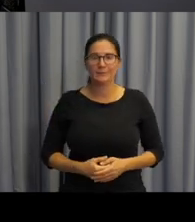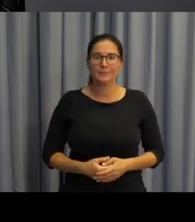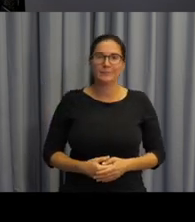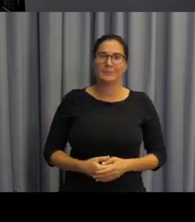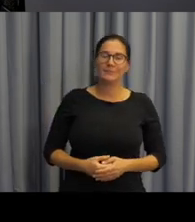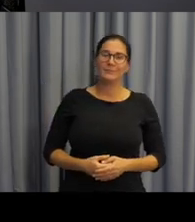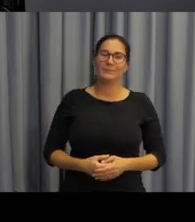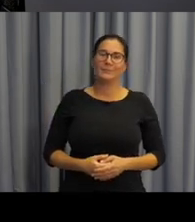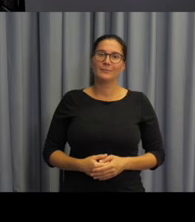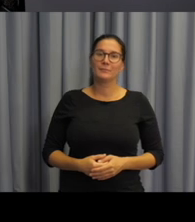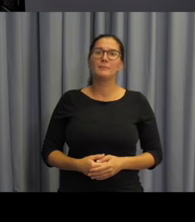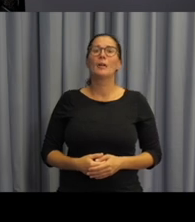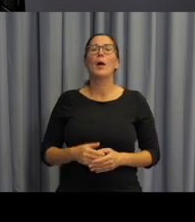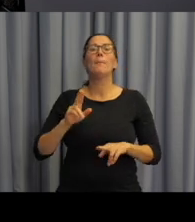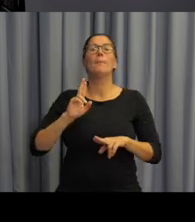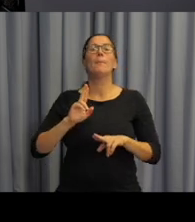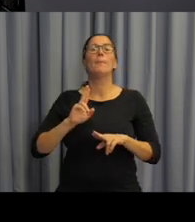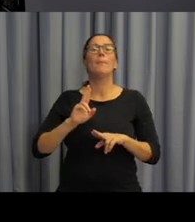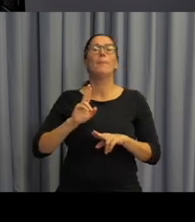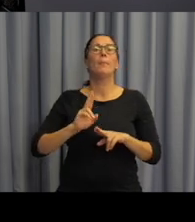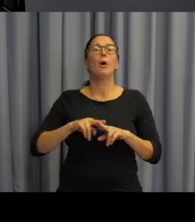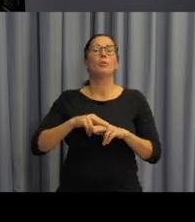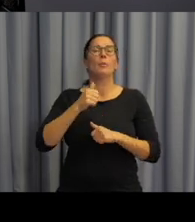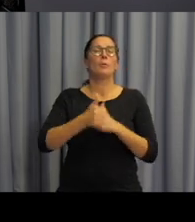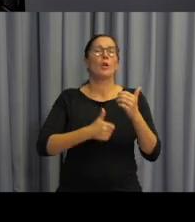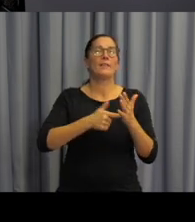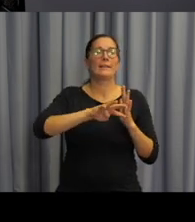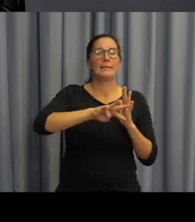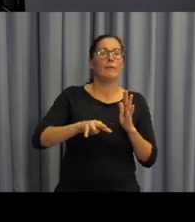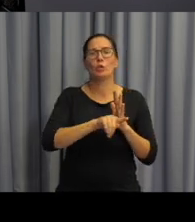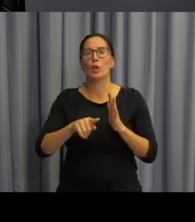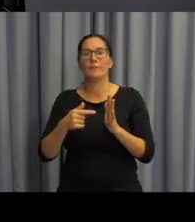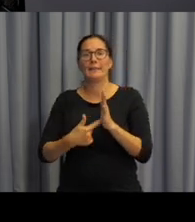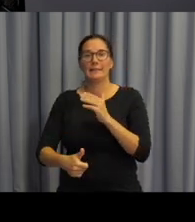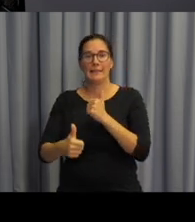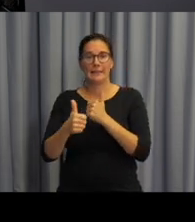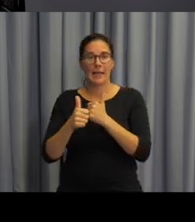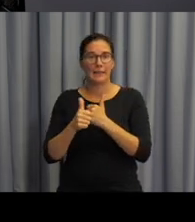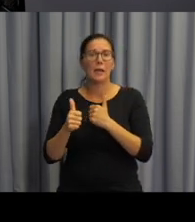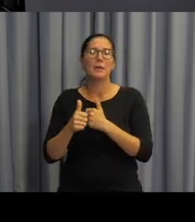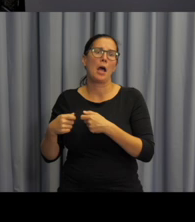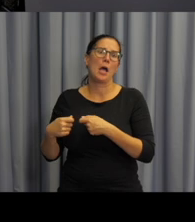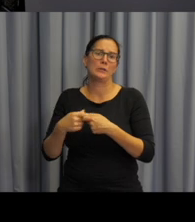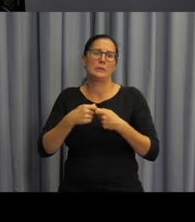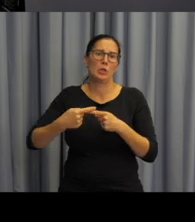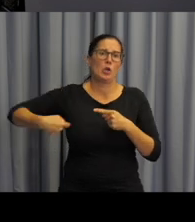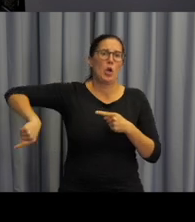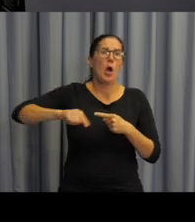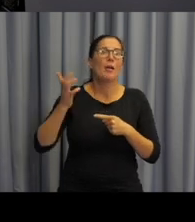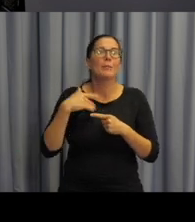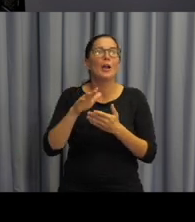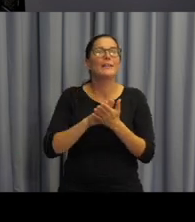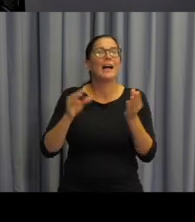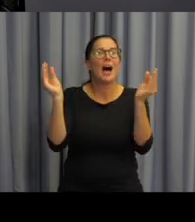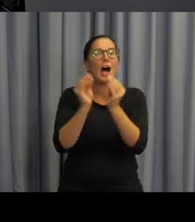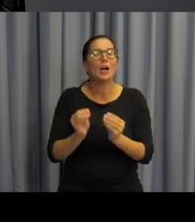zhruba v letech 2009-2011 jsme s kolegyněmi začali zpracovávat